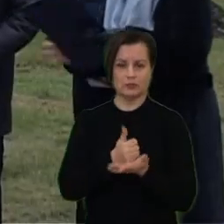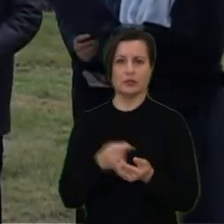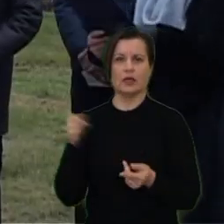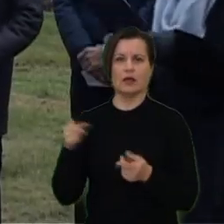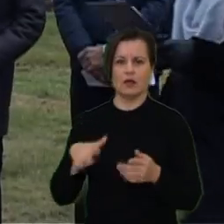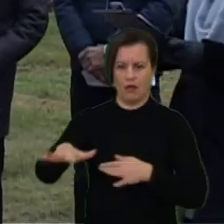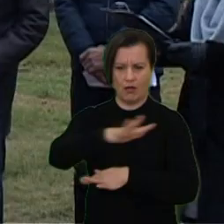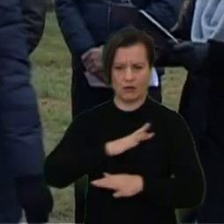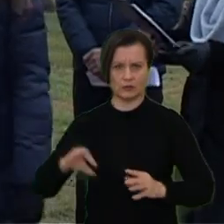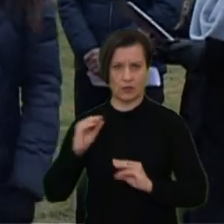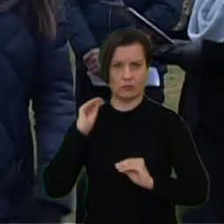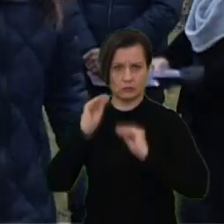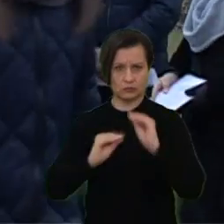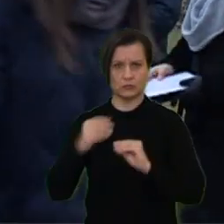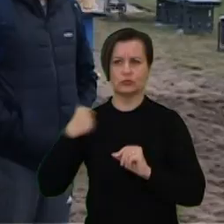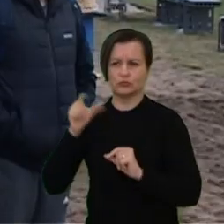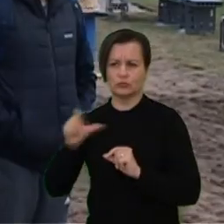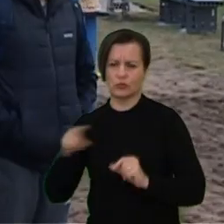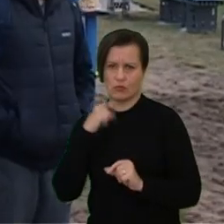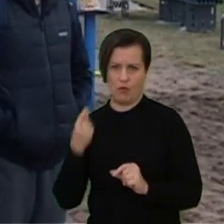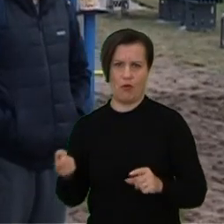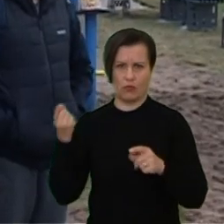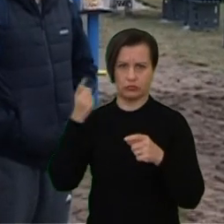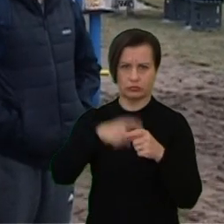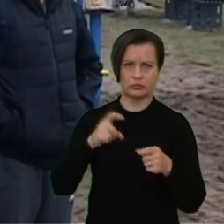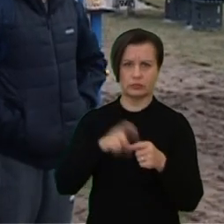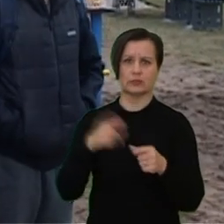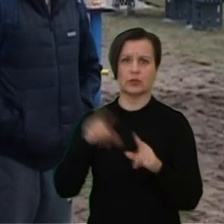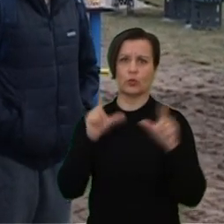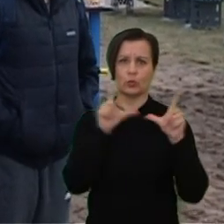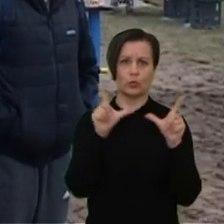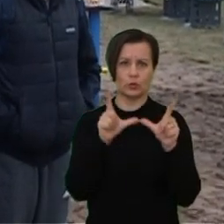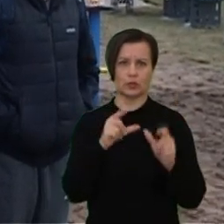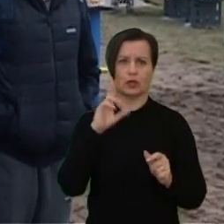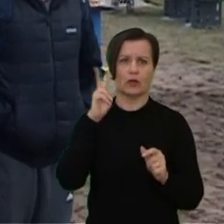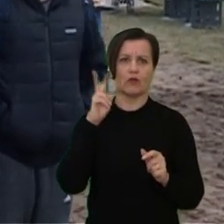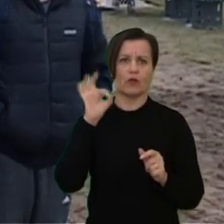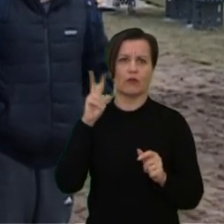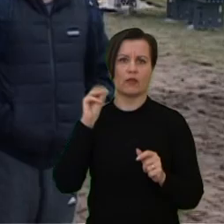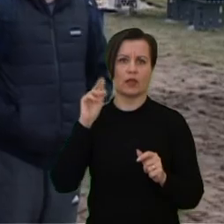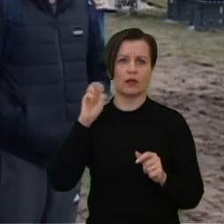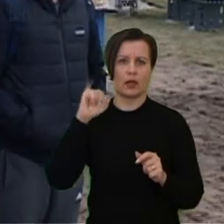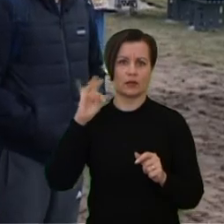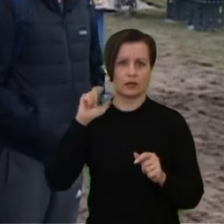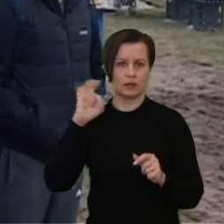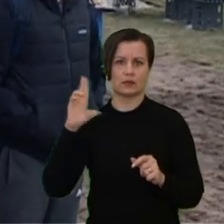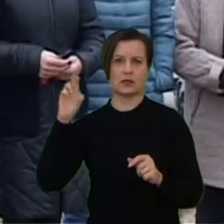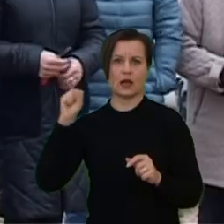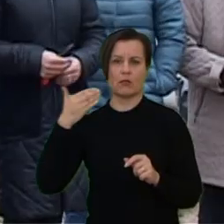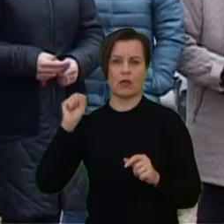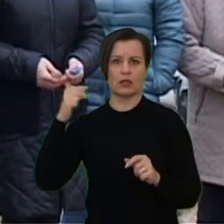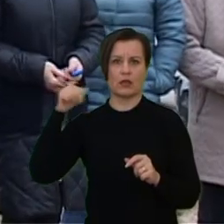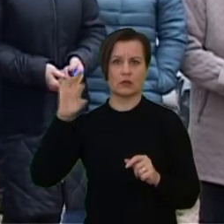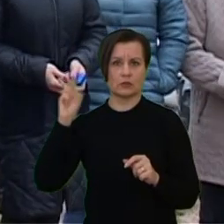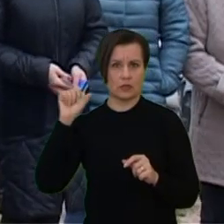prieikštelės įrengimo daug prisidėjo patys žmonės. Ūkininkai Vilmantas Voveraitis ir Gintautas Ramanauskas išlygino ir suformavo